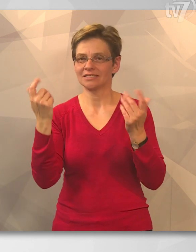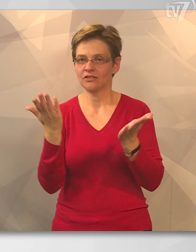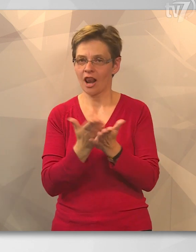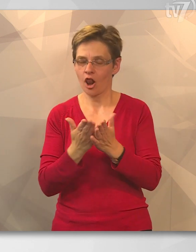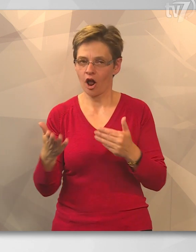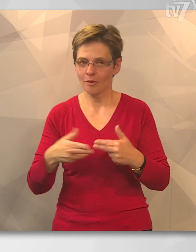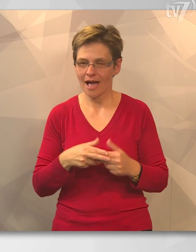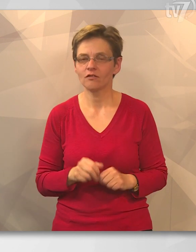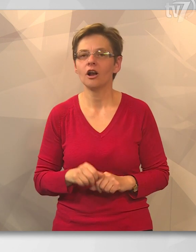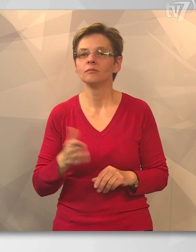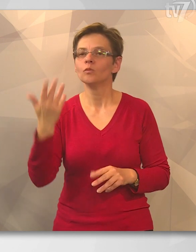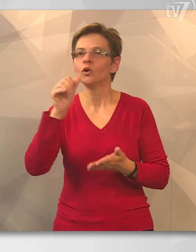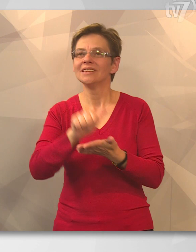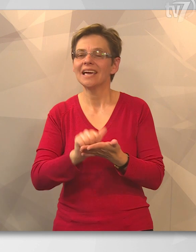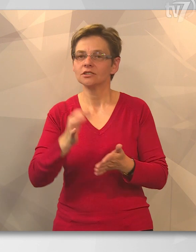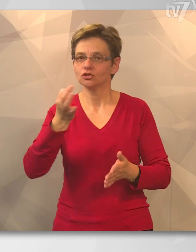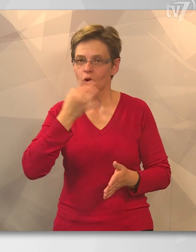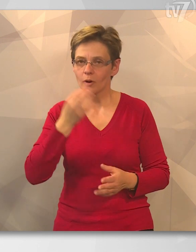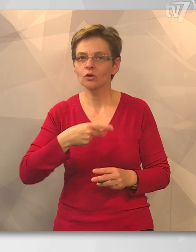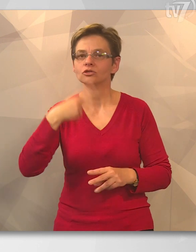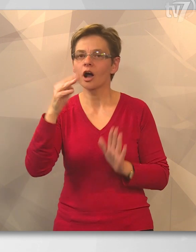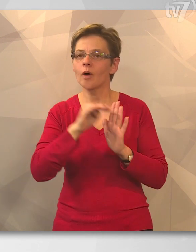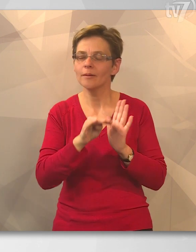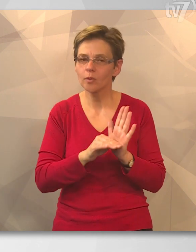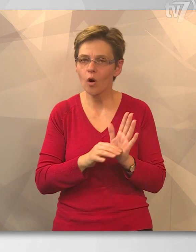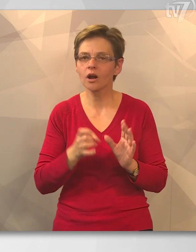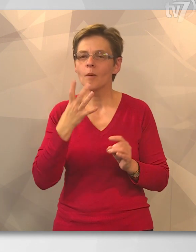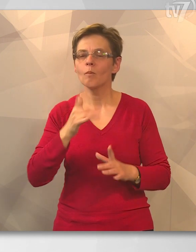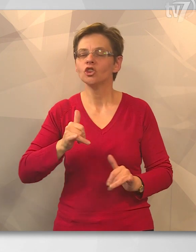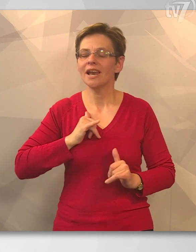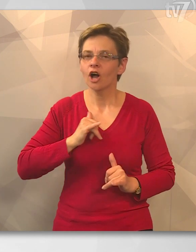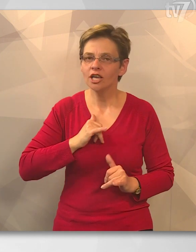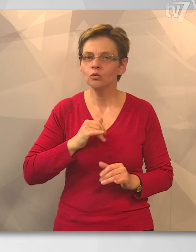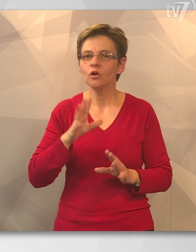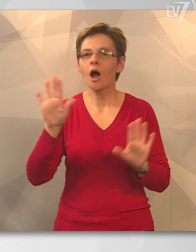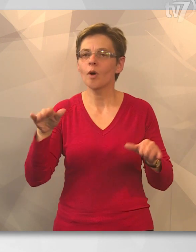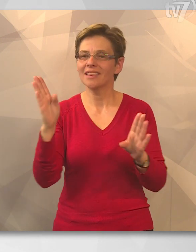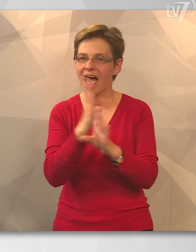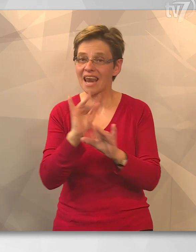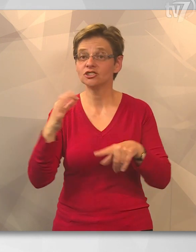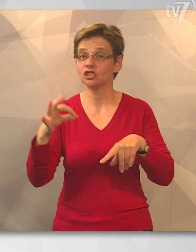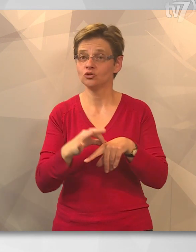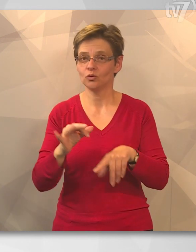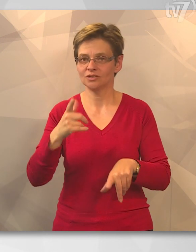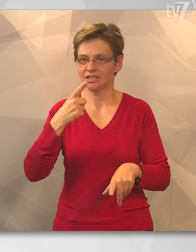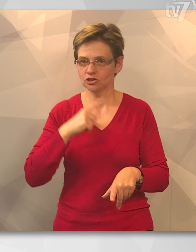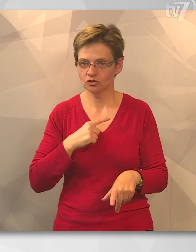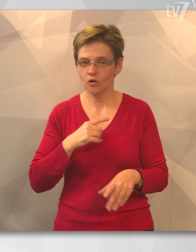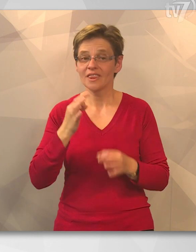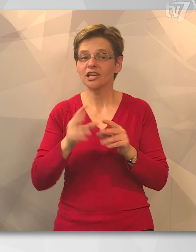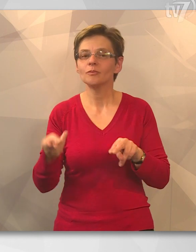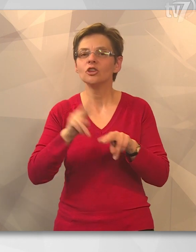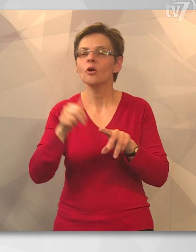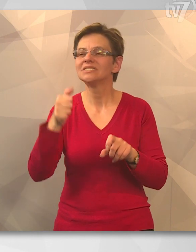túzokfesztiválon. A múlt hét szombati szakmai programokon botanikai túrák, madárles és gyűrűzés is szerepelt. Az